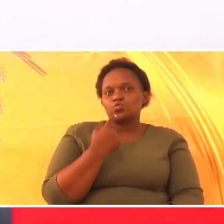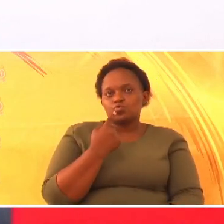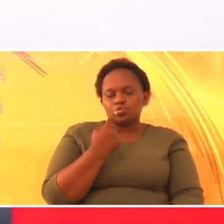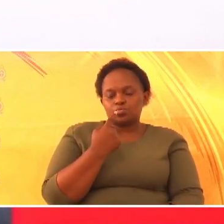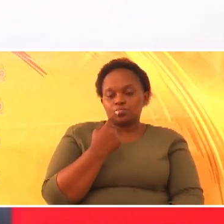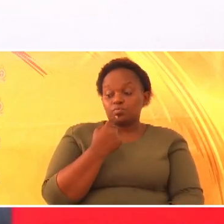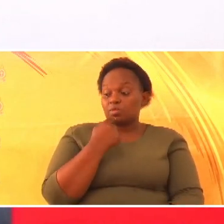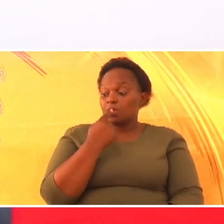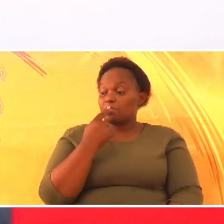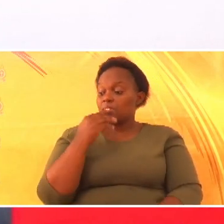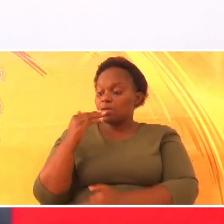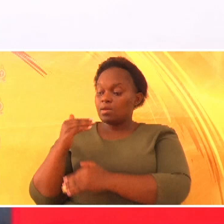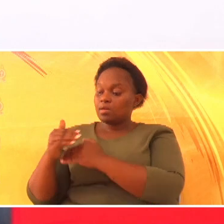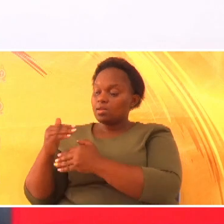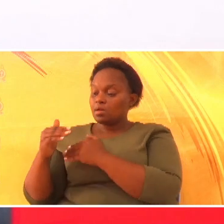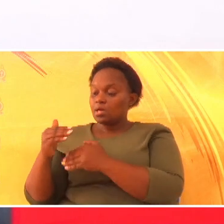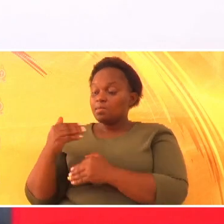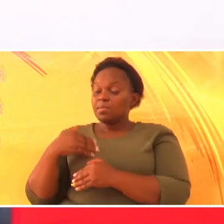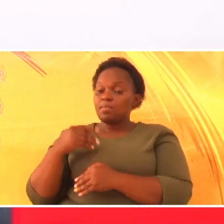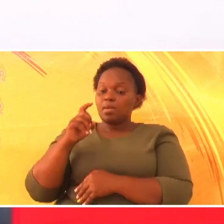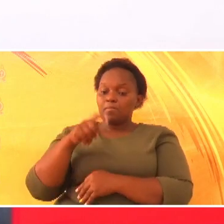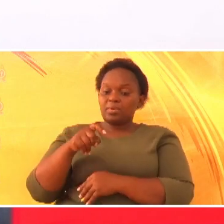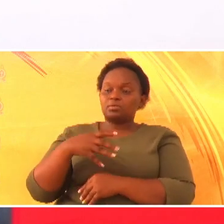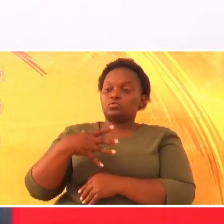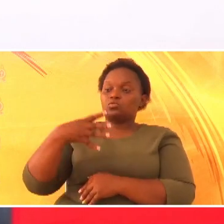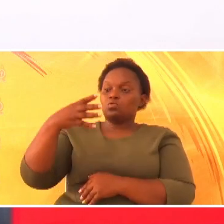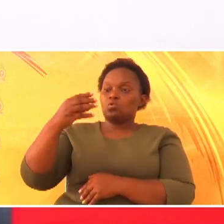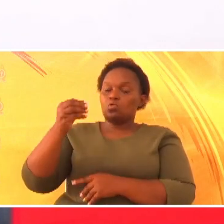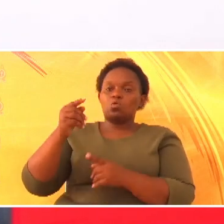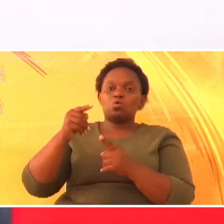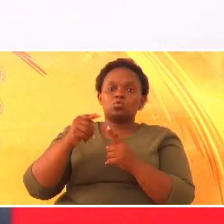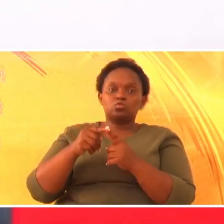Erosionge. Nengo kira niye. Nenga ruterega yuera.